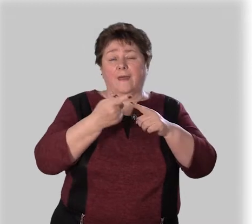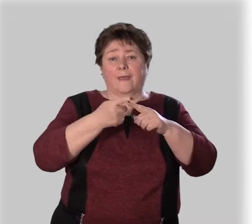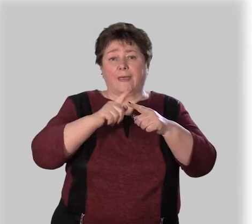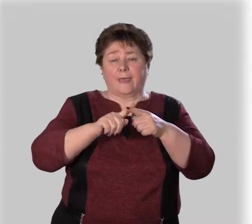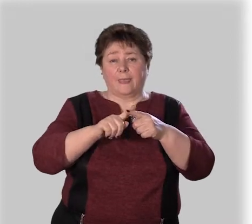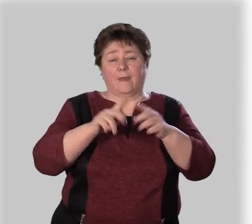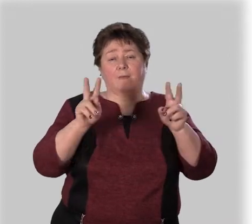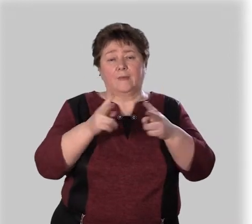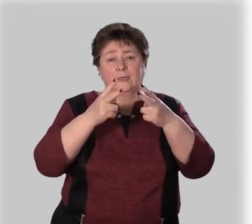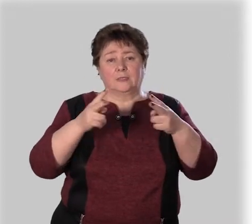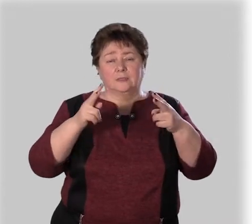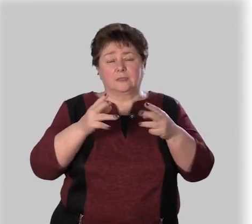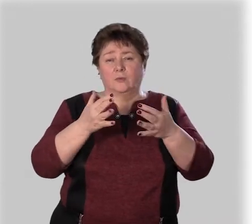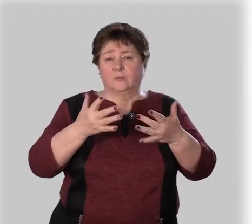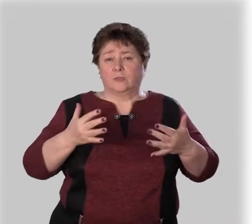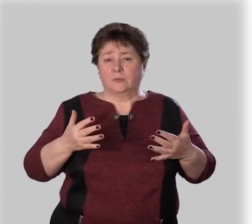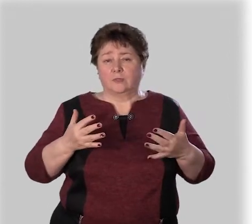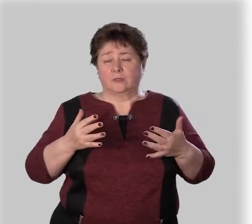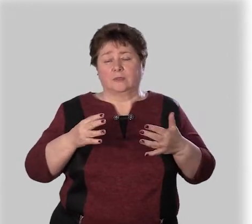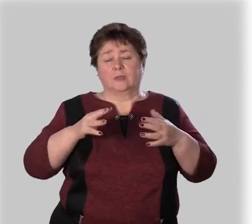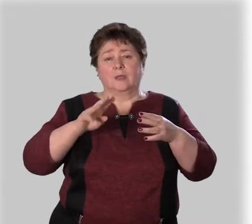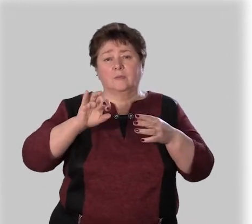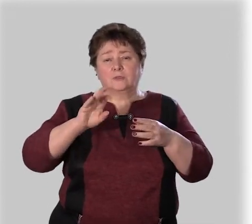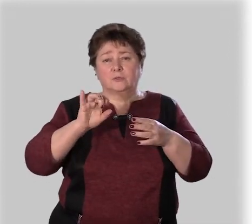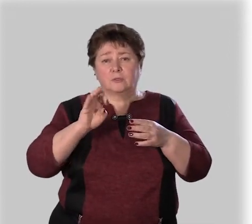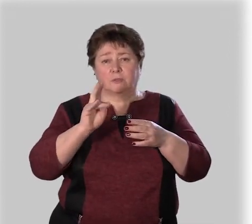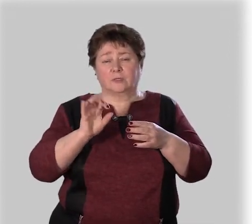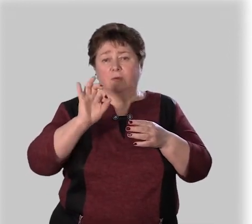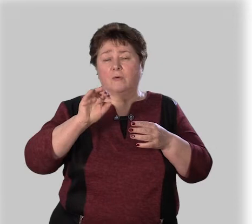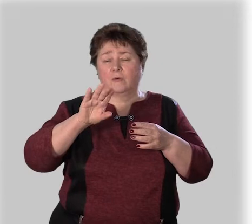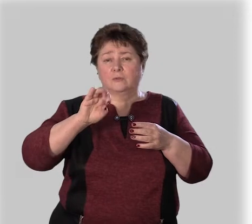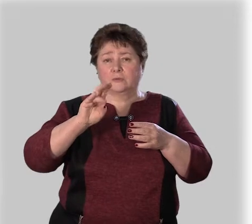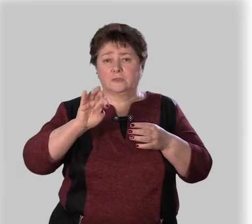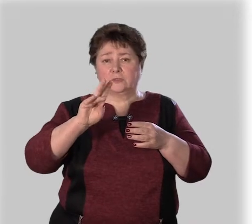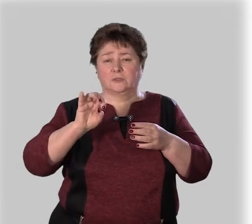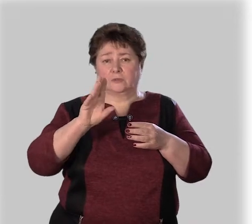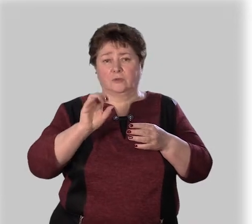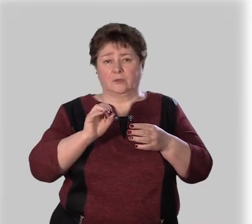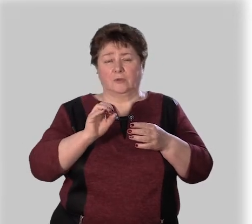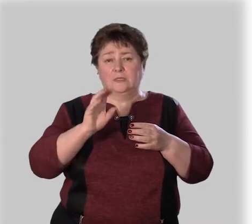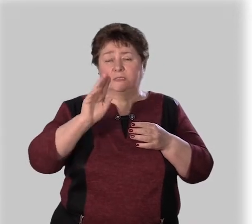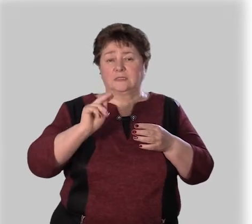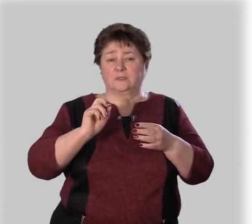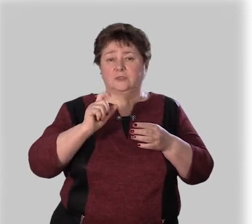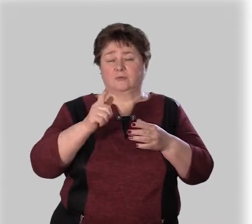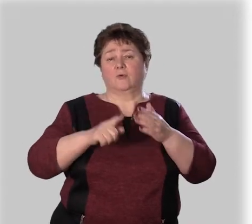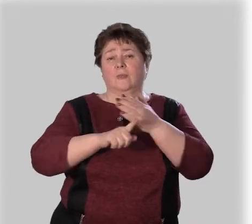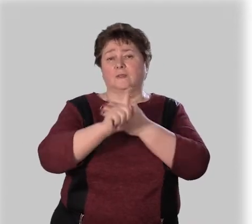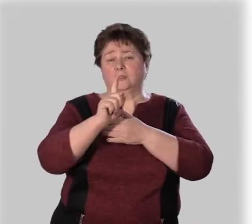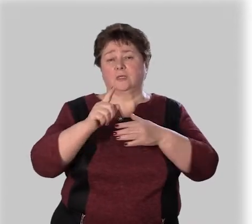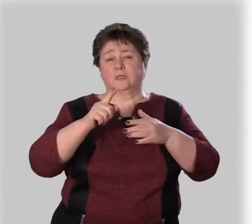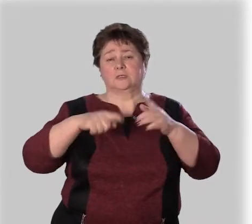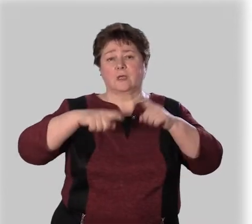какая это песня. Мы употребили местоимение относительное. С чего